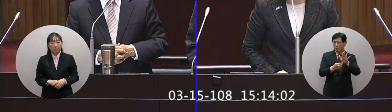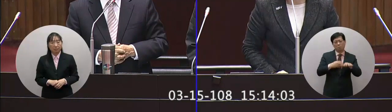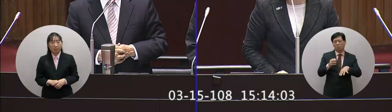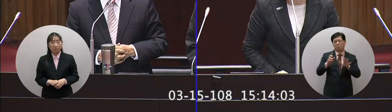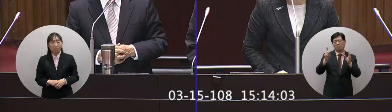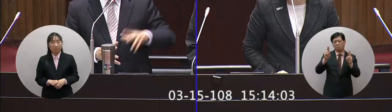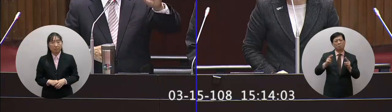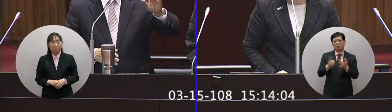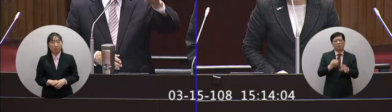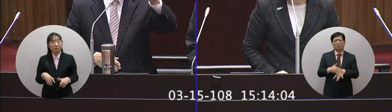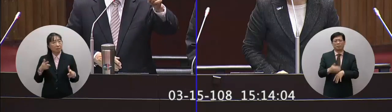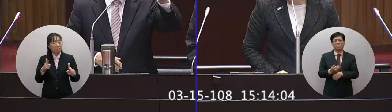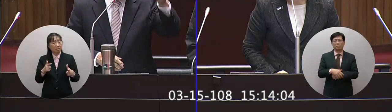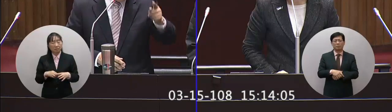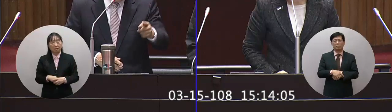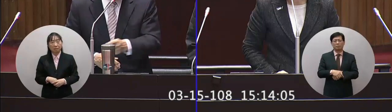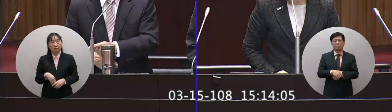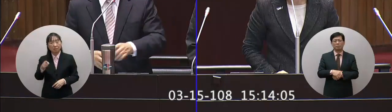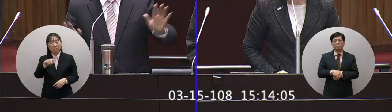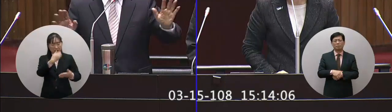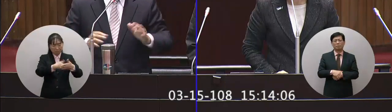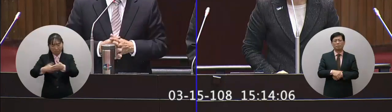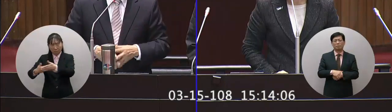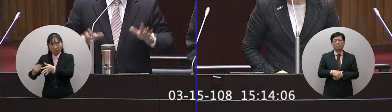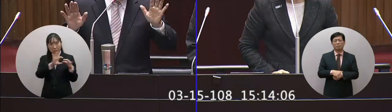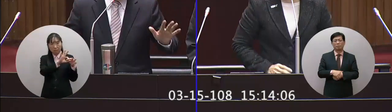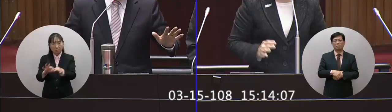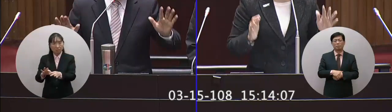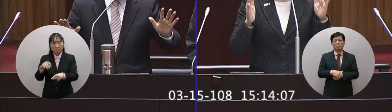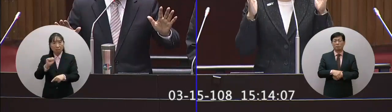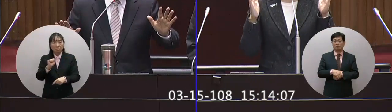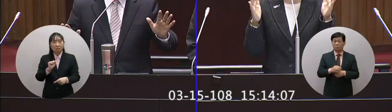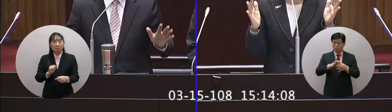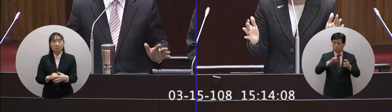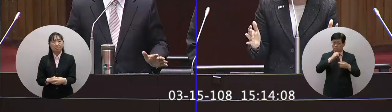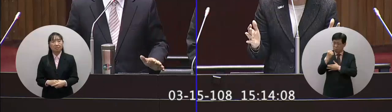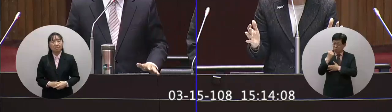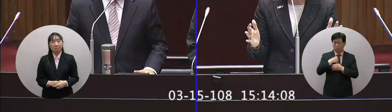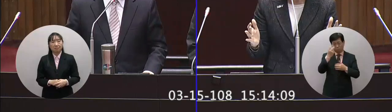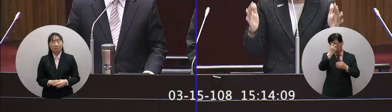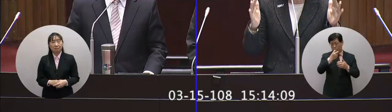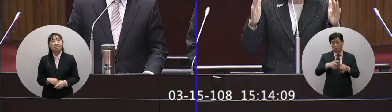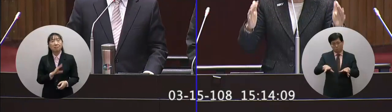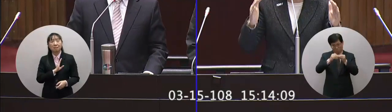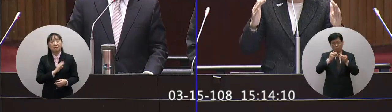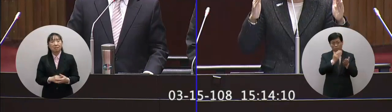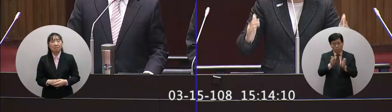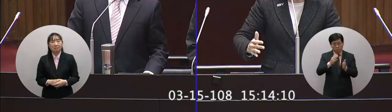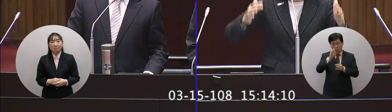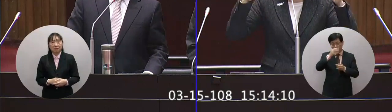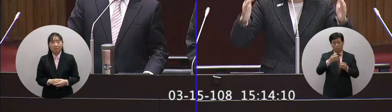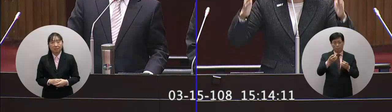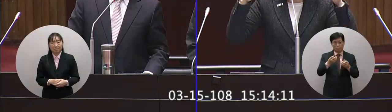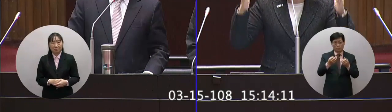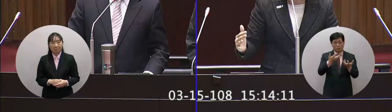不會缺電不是你不能一直減一直減不是這樣我們一定要所以你要一起去盤整嗎當然盤整我們的火力